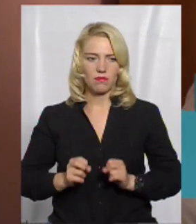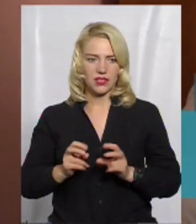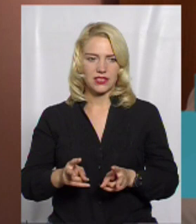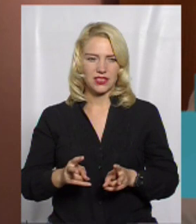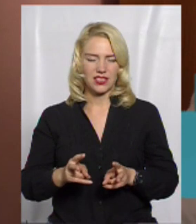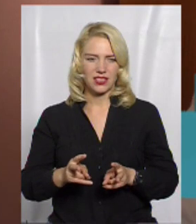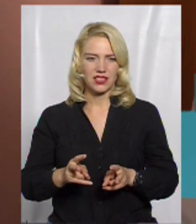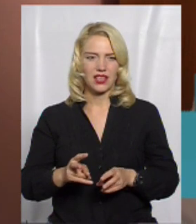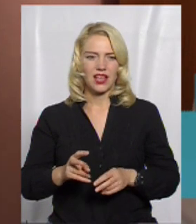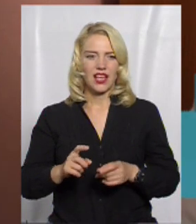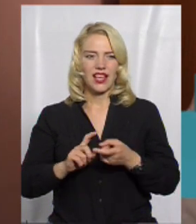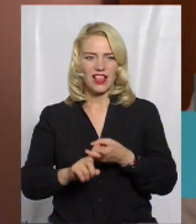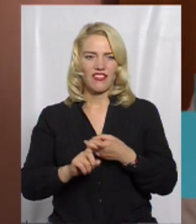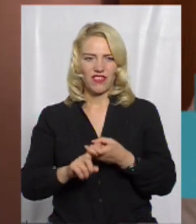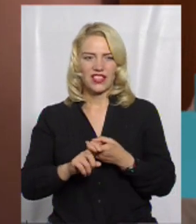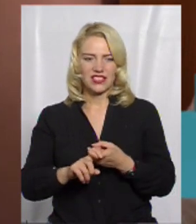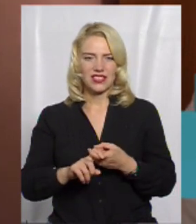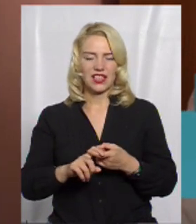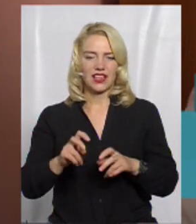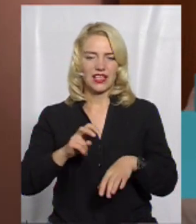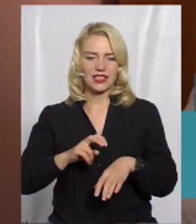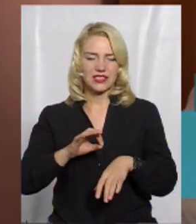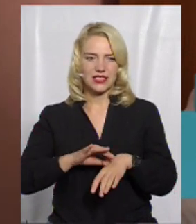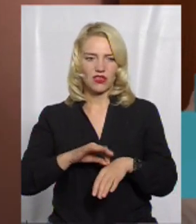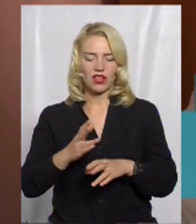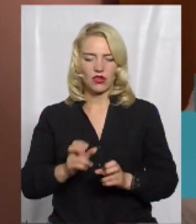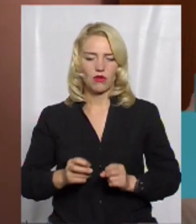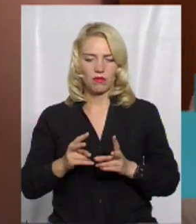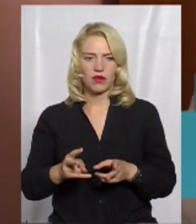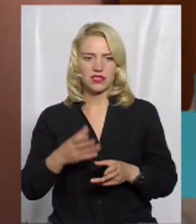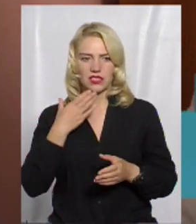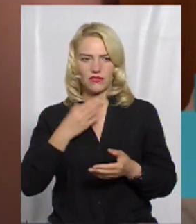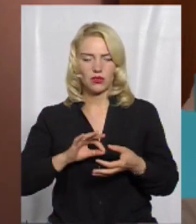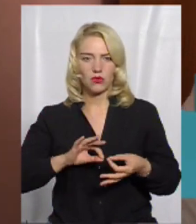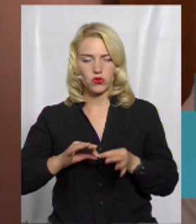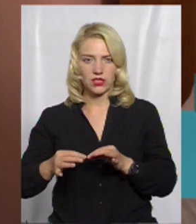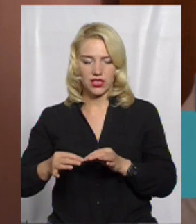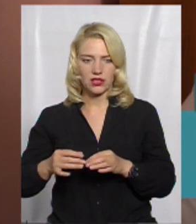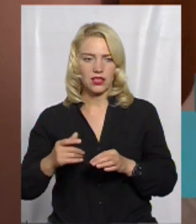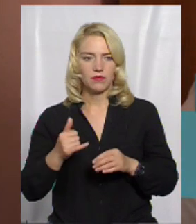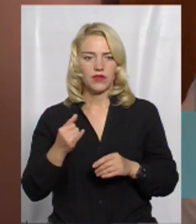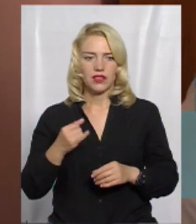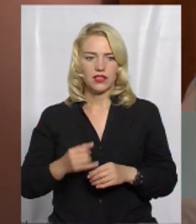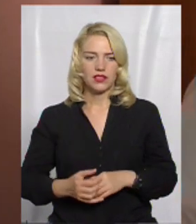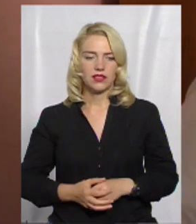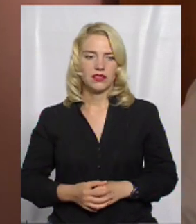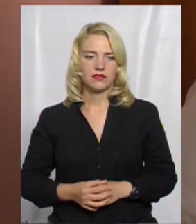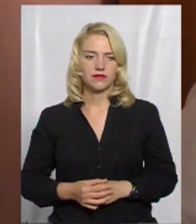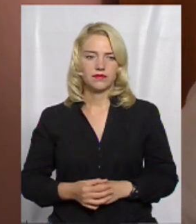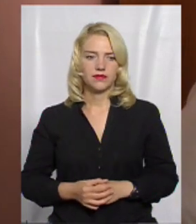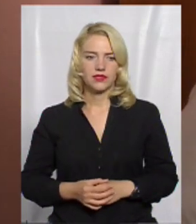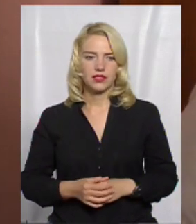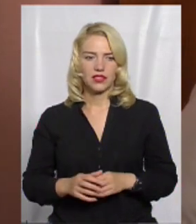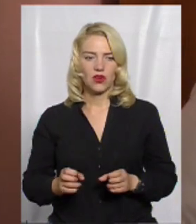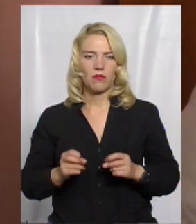інфекційних захворювань. Яке опасно саме по собі і опасно своїми ускладненнями. І опасно